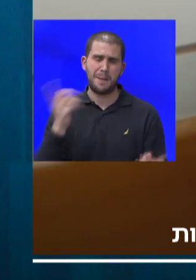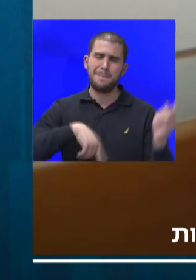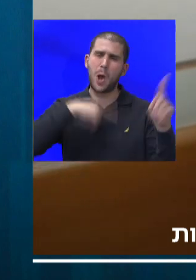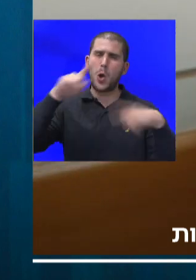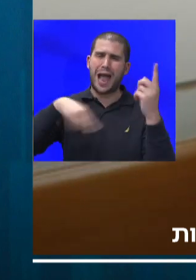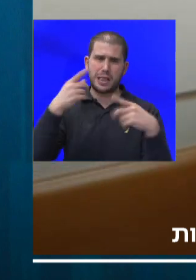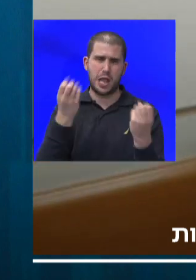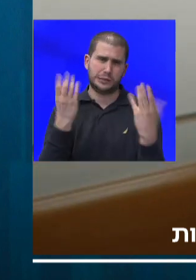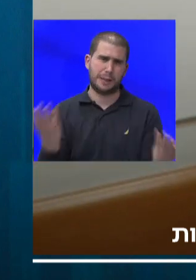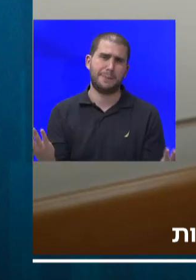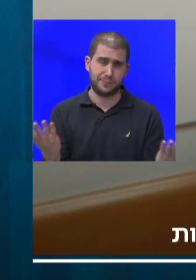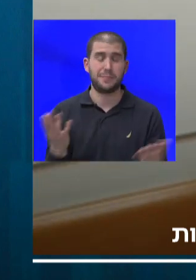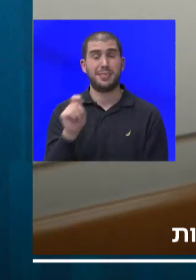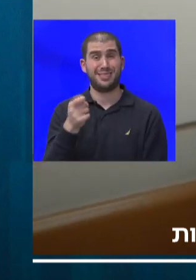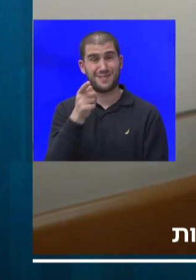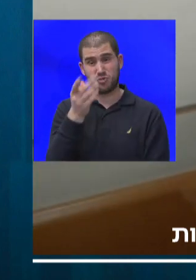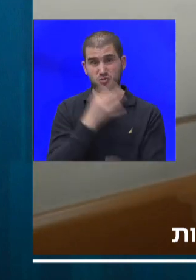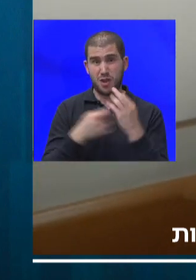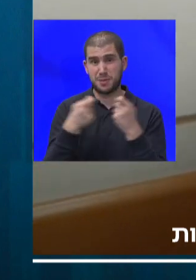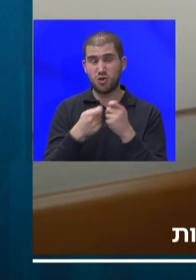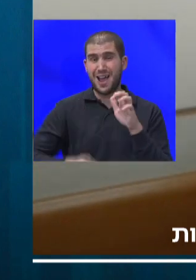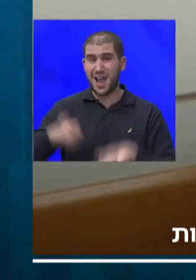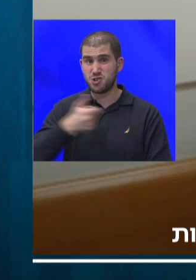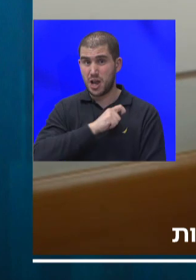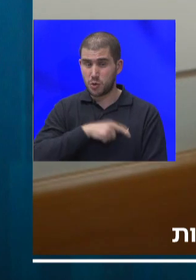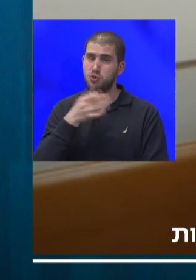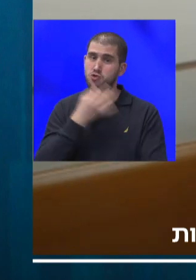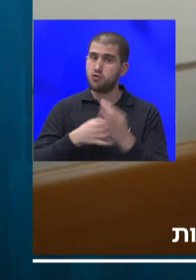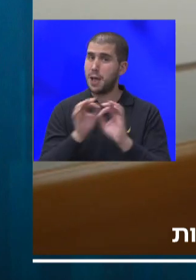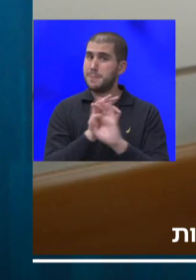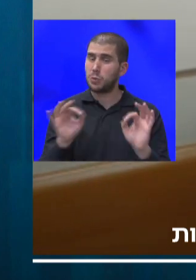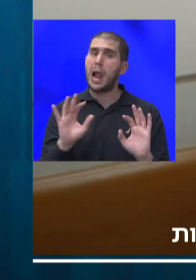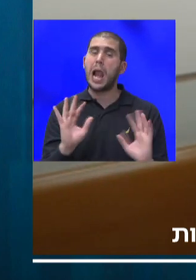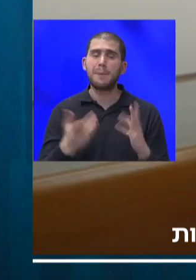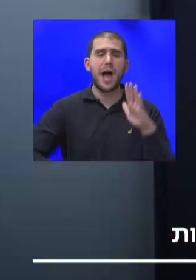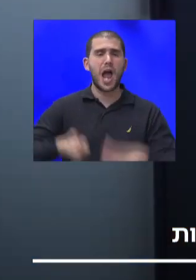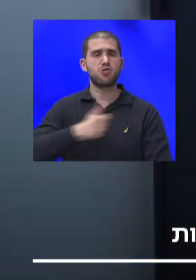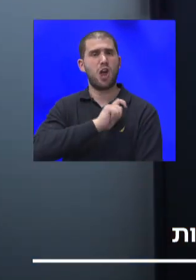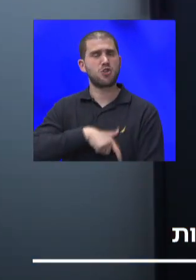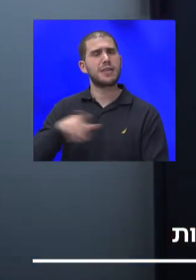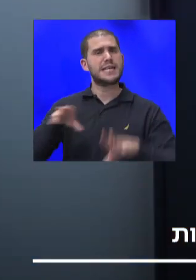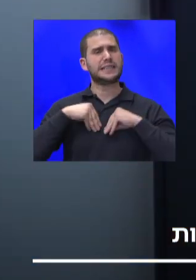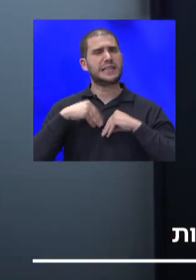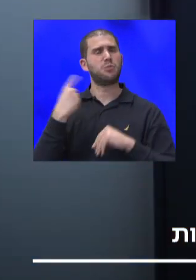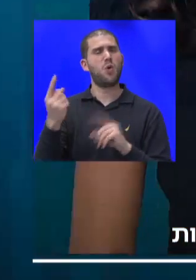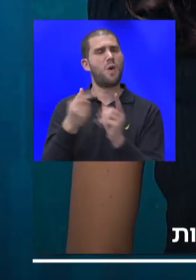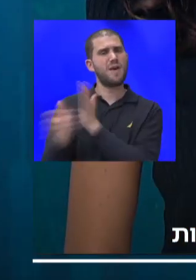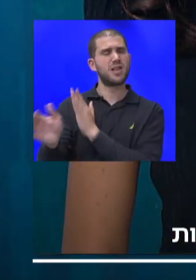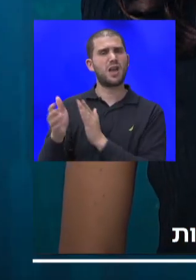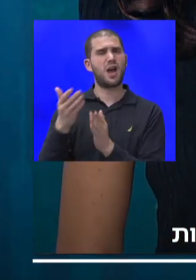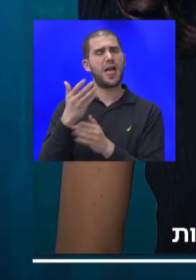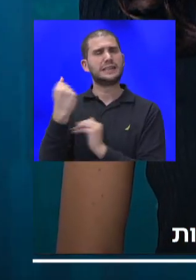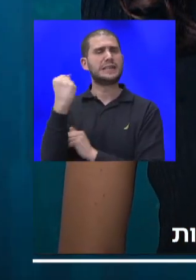דווקא שאלת קודם על ראשי הרשויות, זאת באמת שאלה מצוינת, מדוע שראשי הרשויות יסכימו לוותר על חלק והסמכויות שלהם